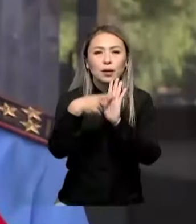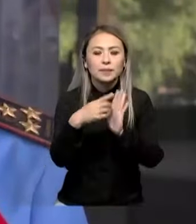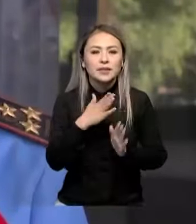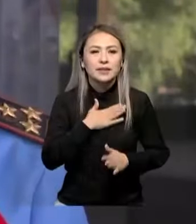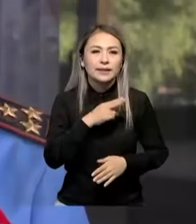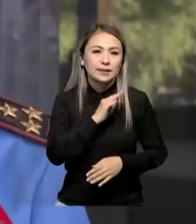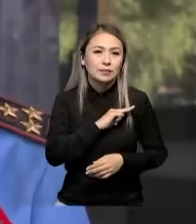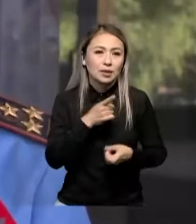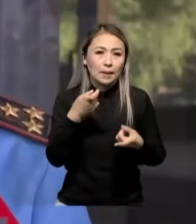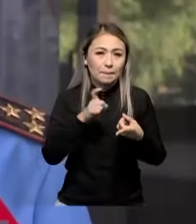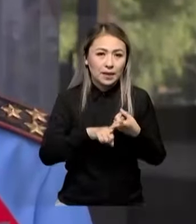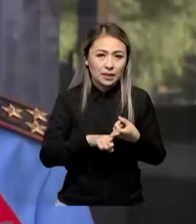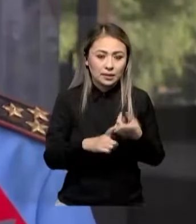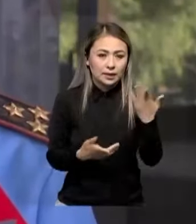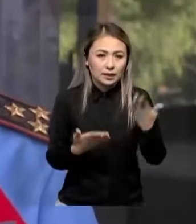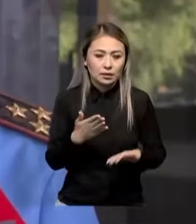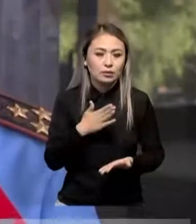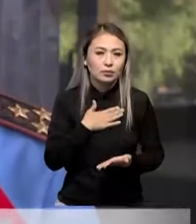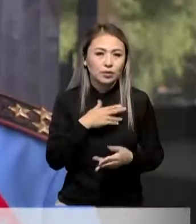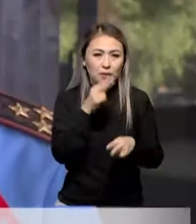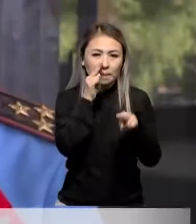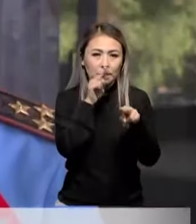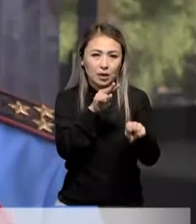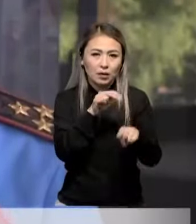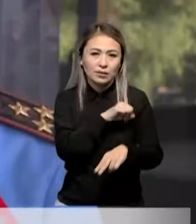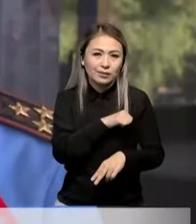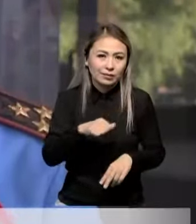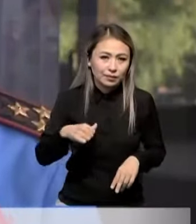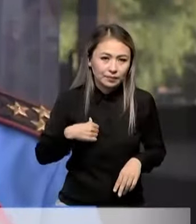байланыстың болса, біз өзімізін тікелей бақылауымыз қаламыз.